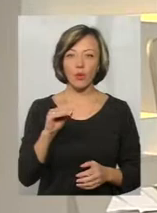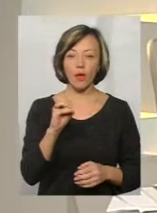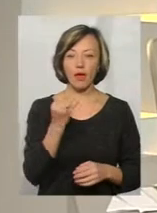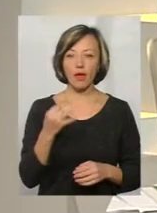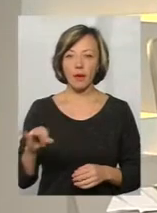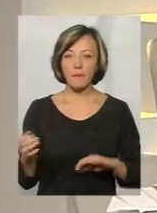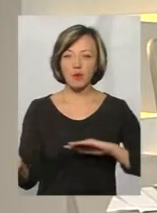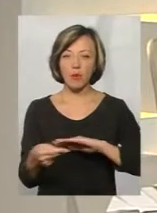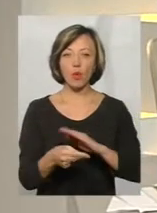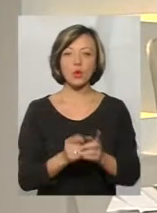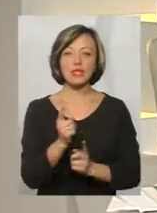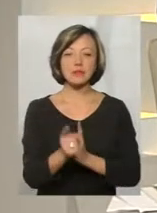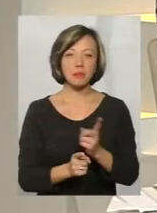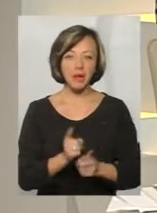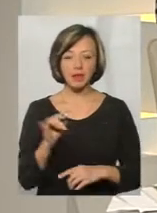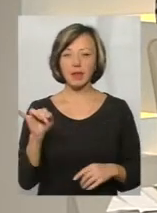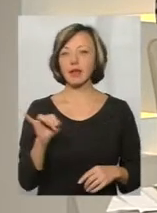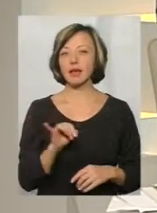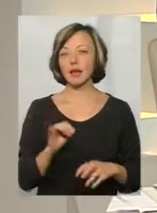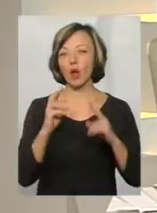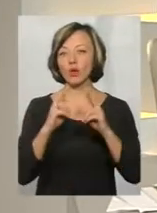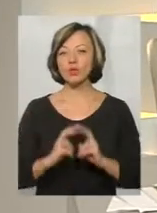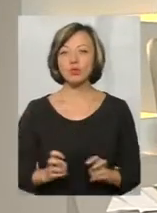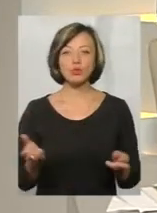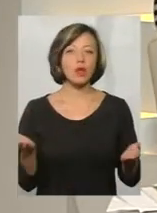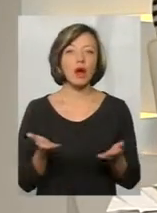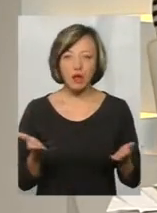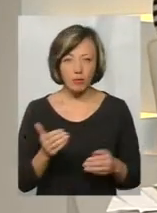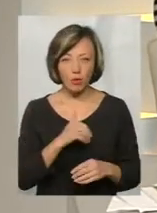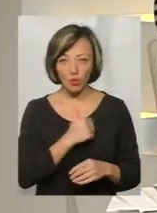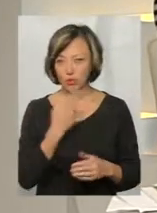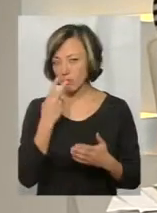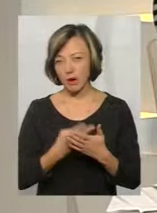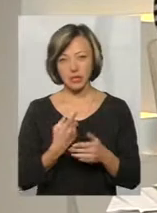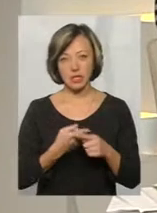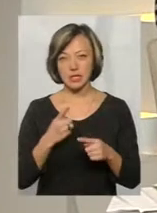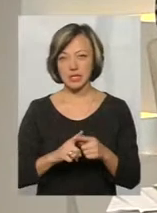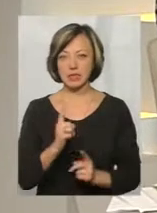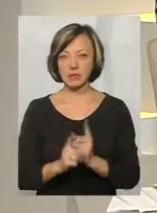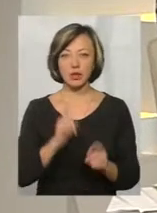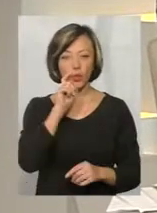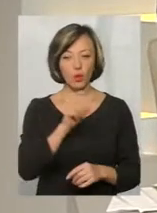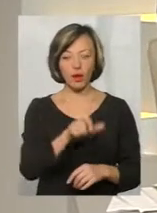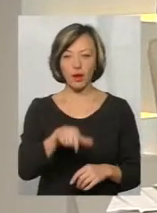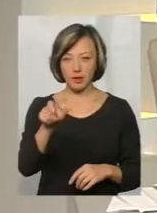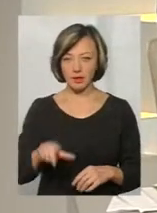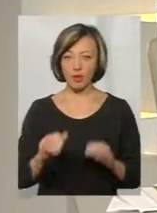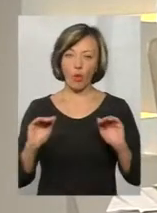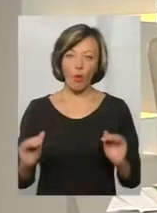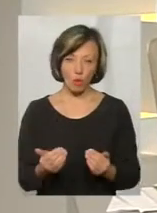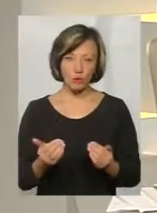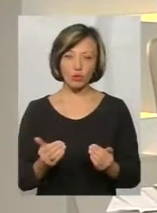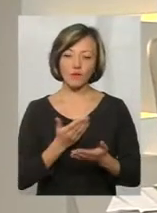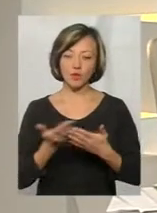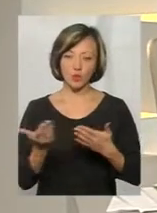пропагують зміни і досліджують, якими хочуть бачити ці зміни українці. Коротко